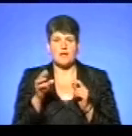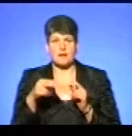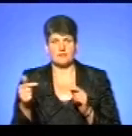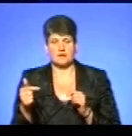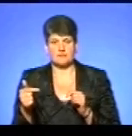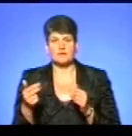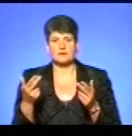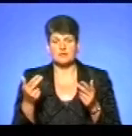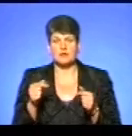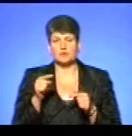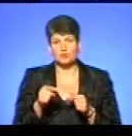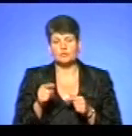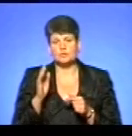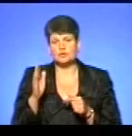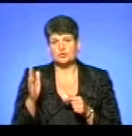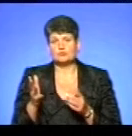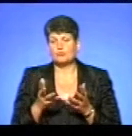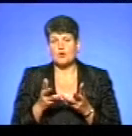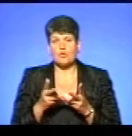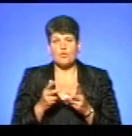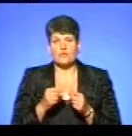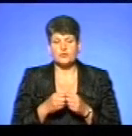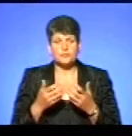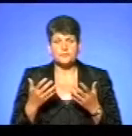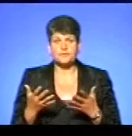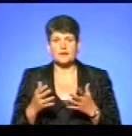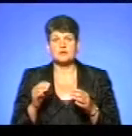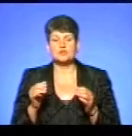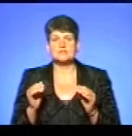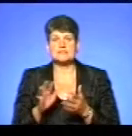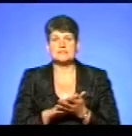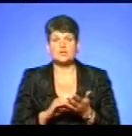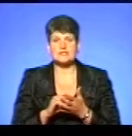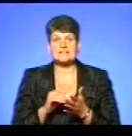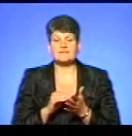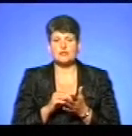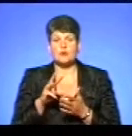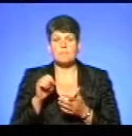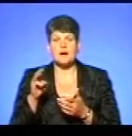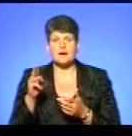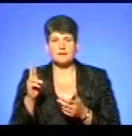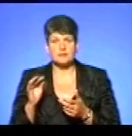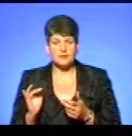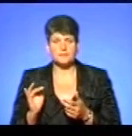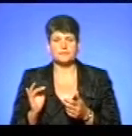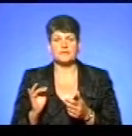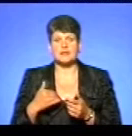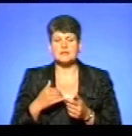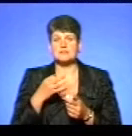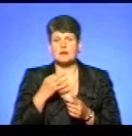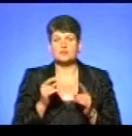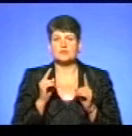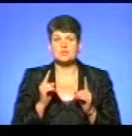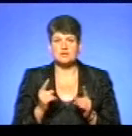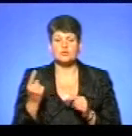Так, тут прогноз, звичайно, пораховано непрямі втрати на те, що знищуються сменоматки, що можуть бути порусята і потенційна продукція. Я зазначу лише,